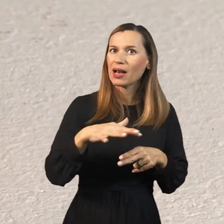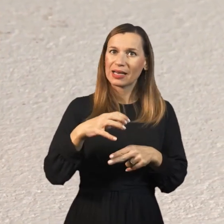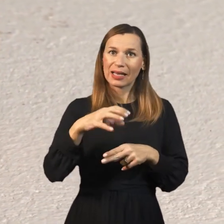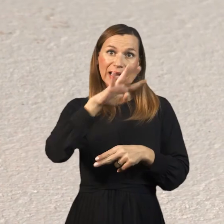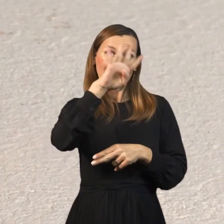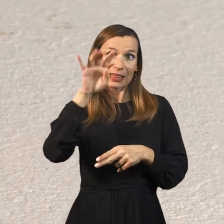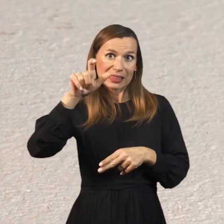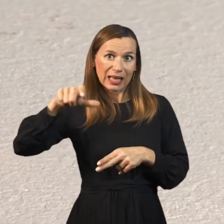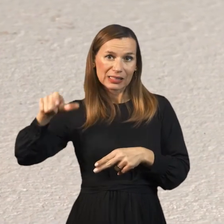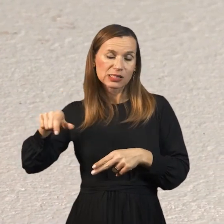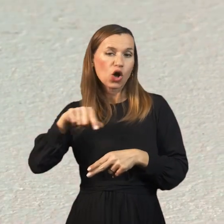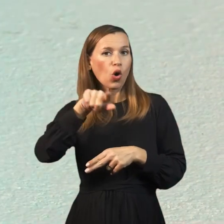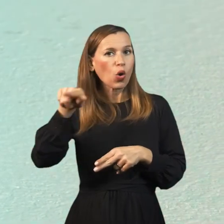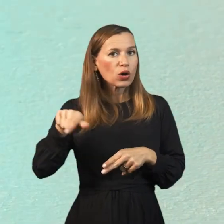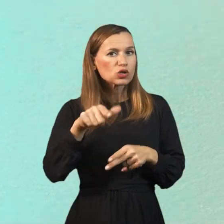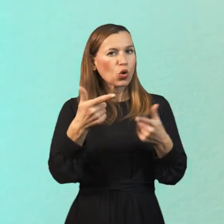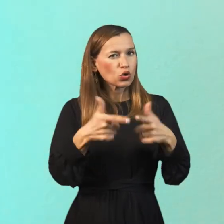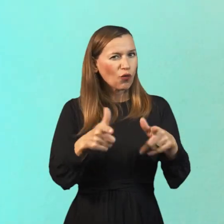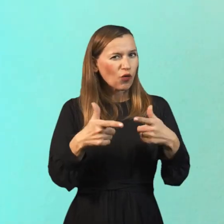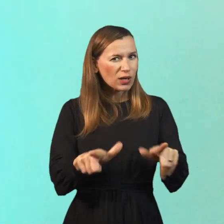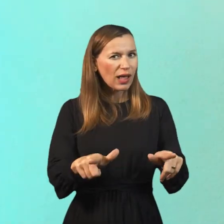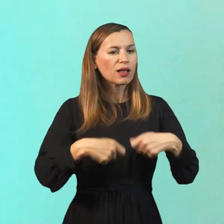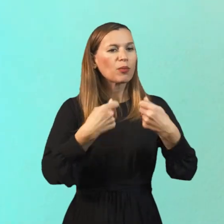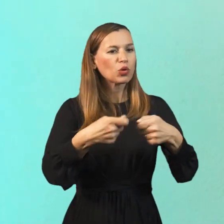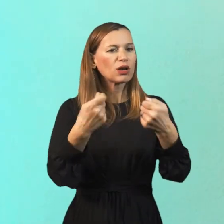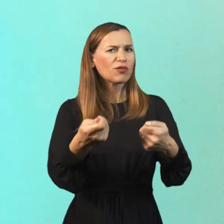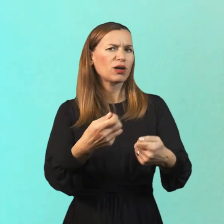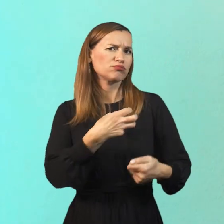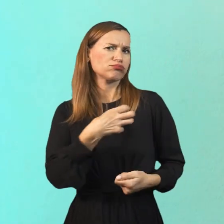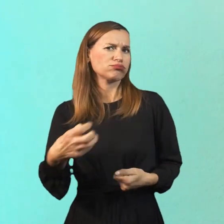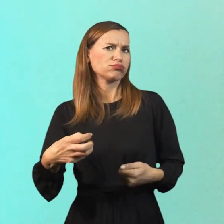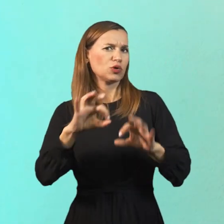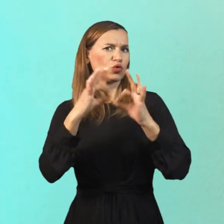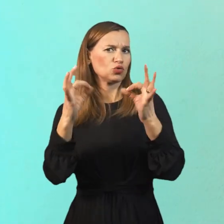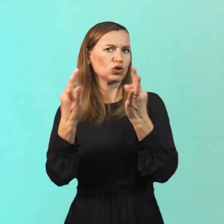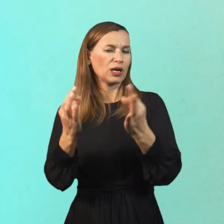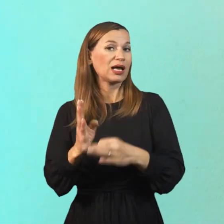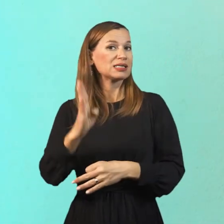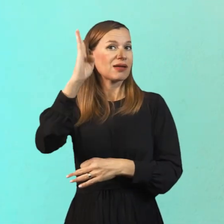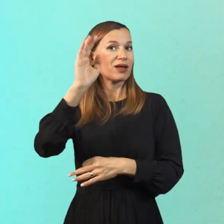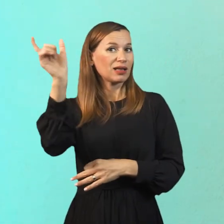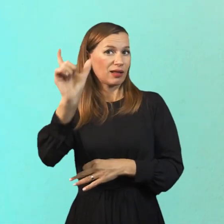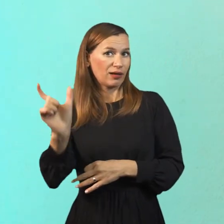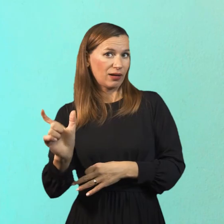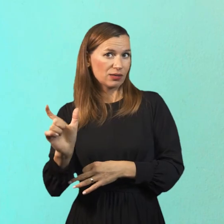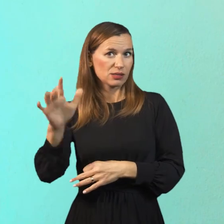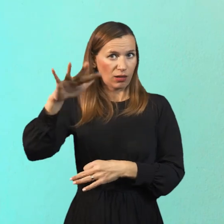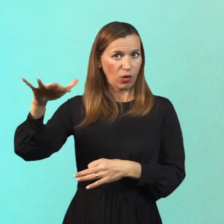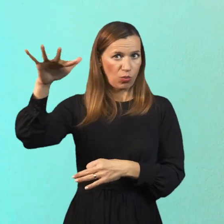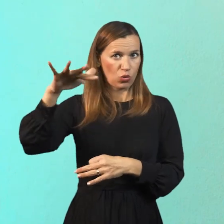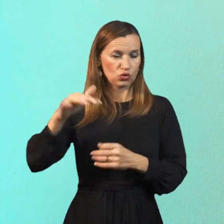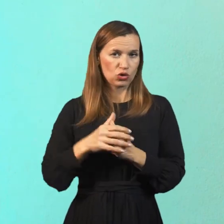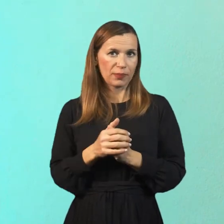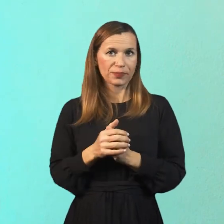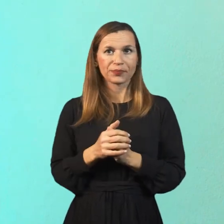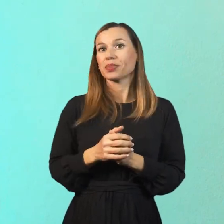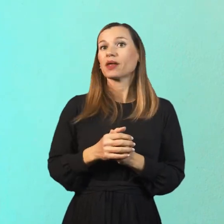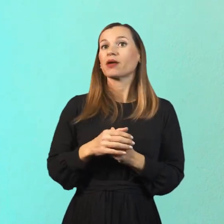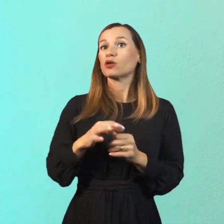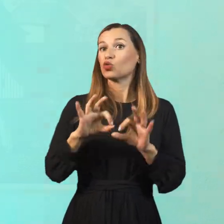dovoljene za kopanje rude in železarske obrate podeljevali premožnim družinami severno-italijanskega območja.